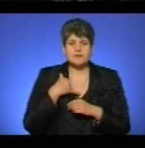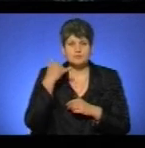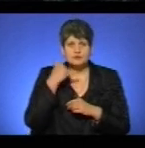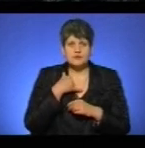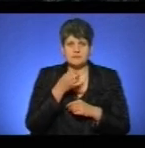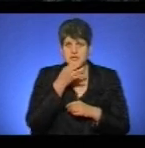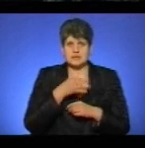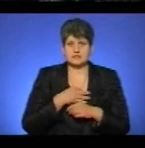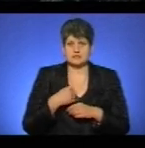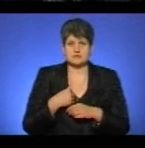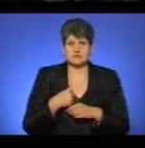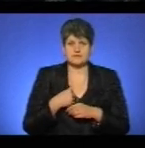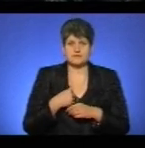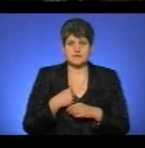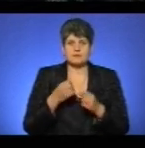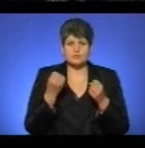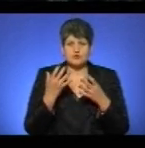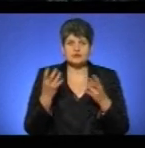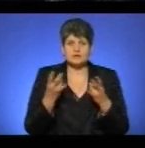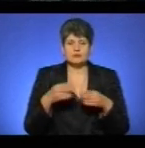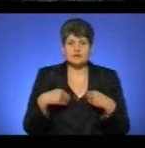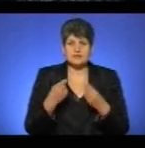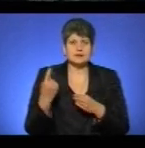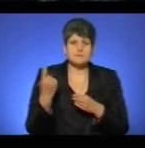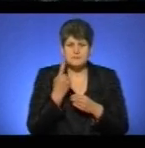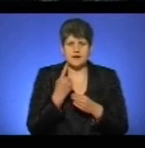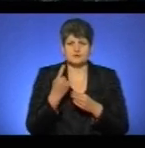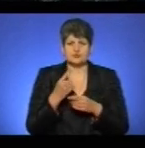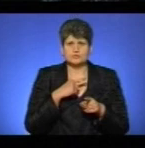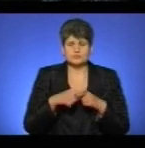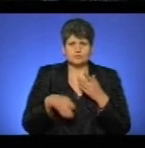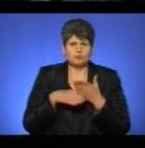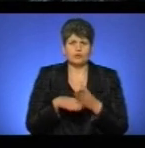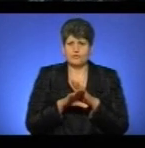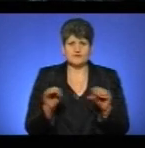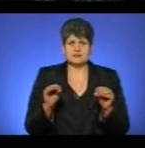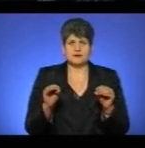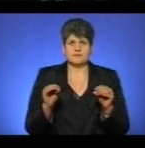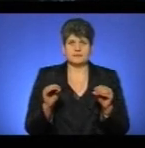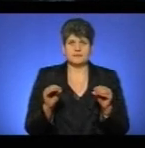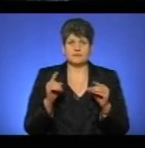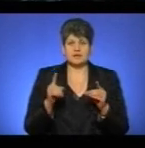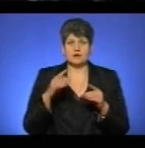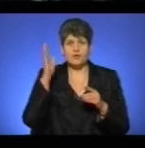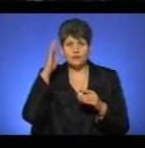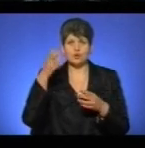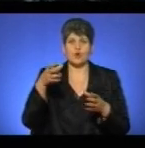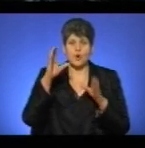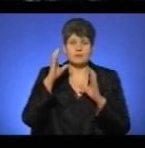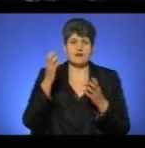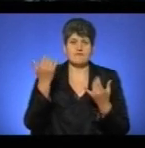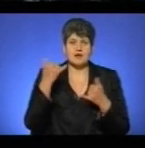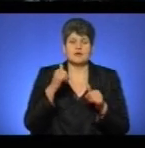сказав. Їй просто треба було надати першу невідкладну і все. І все, вони її водою обливали, на вулицю